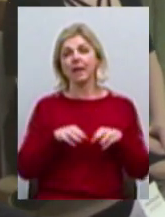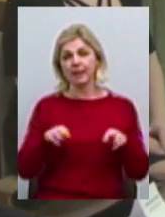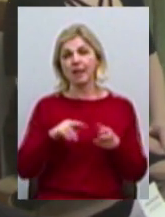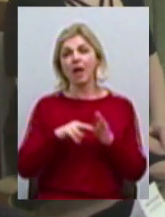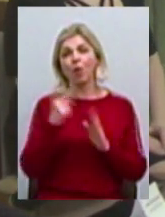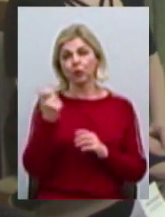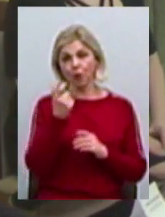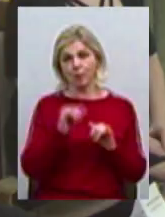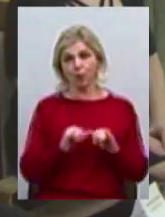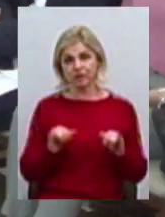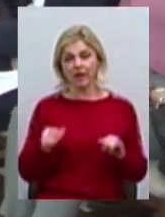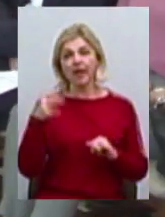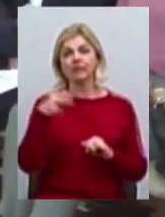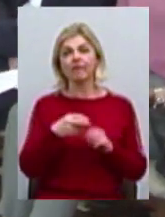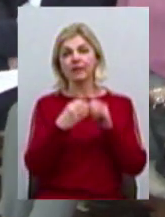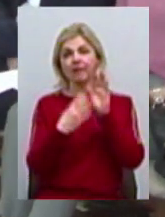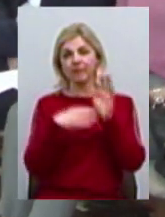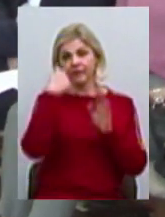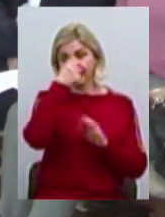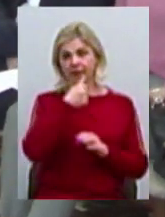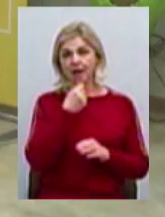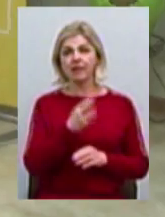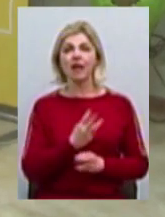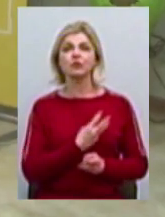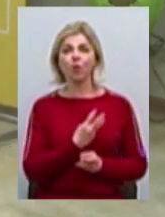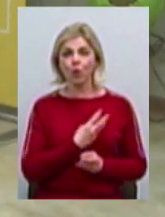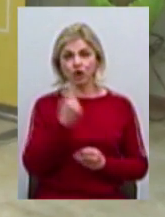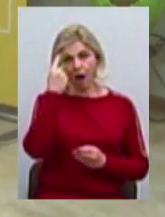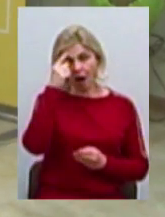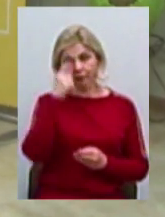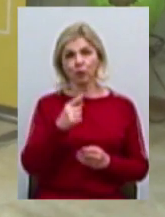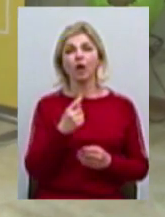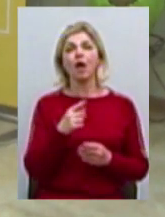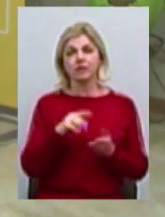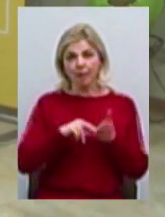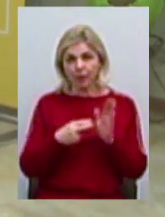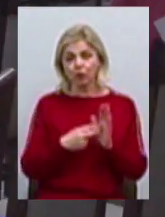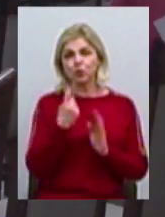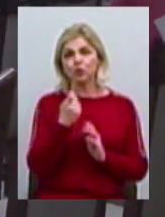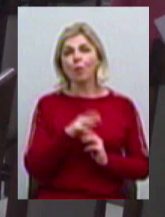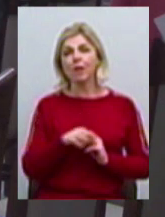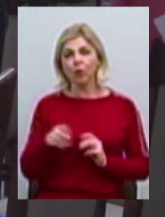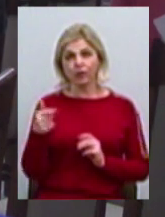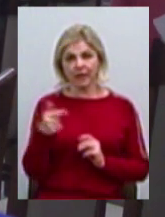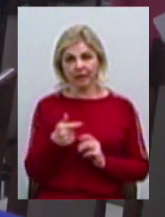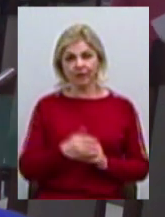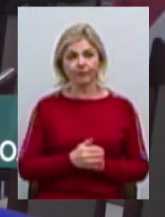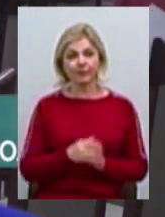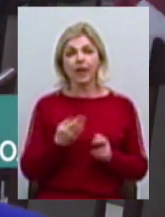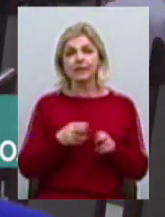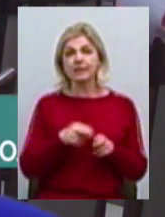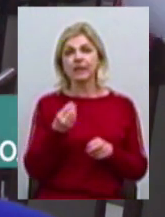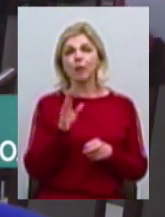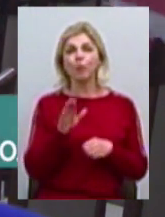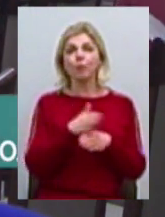На 2019 рік для заохочення авторів інновації заплановано 100 мільйонів гривень. Вони будуть поділятися не по